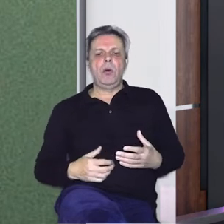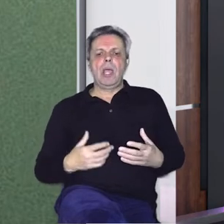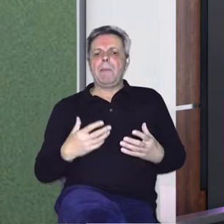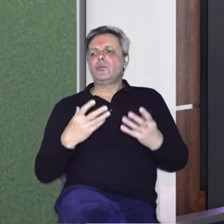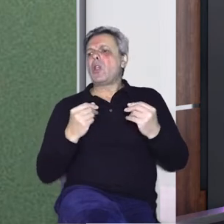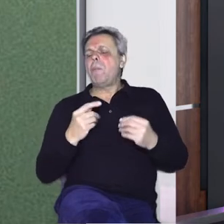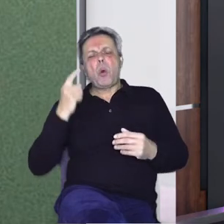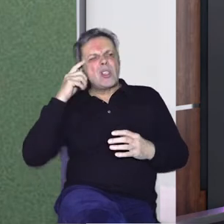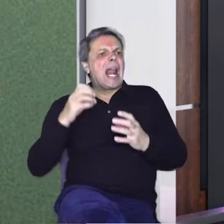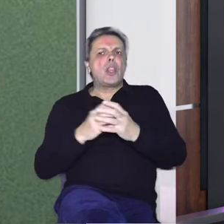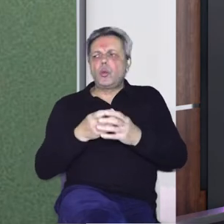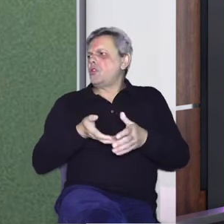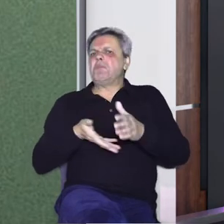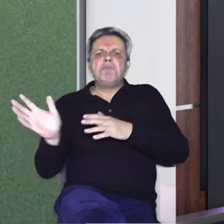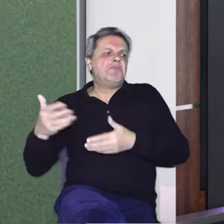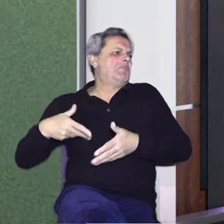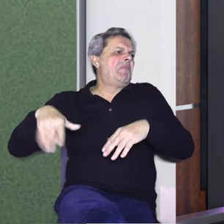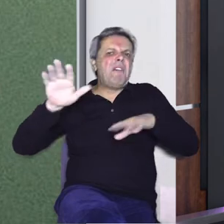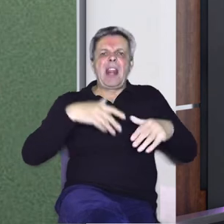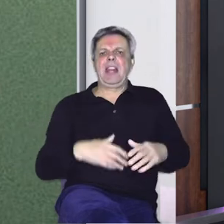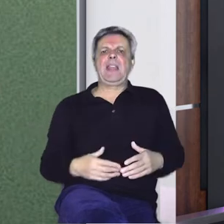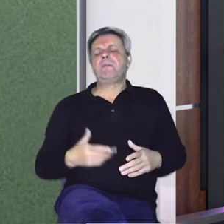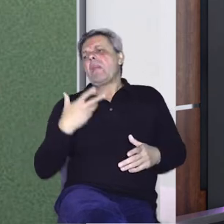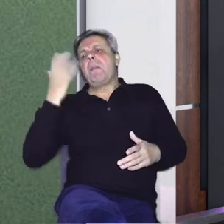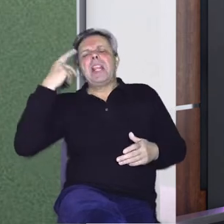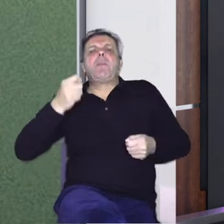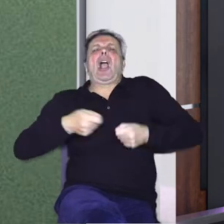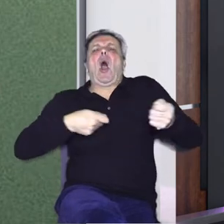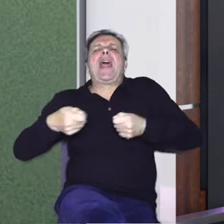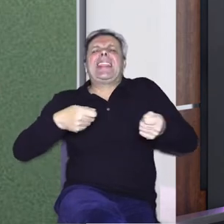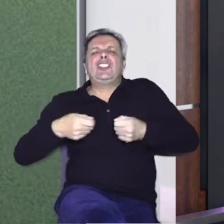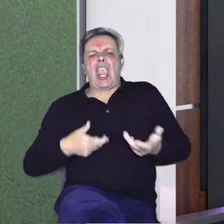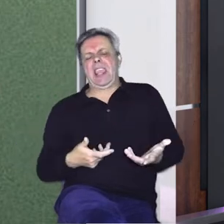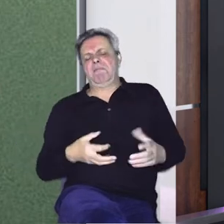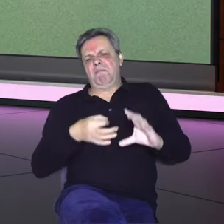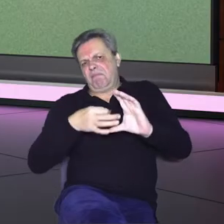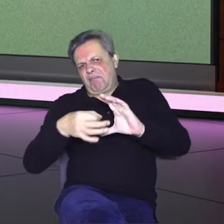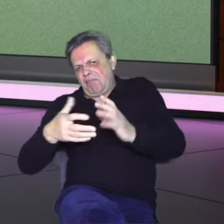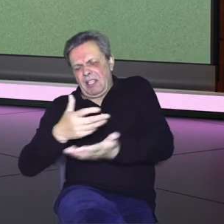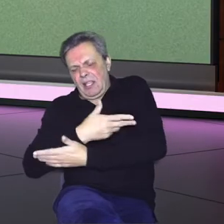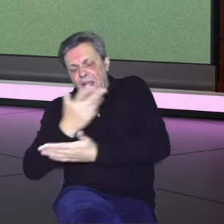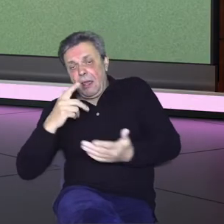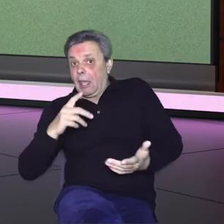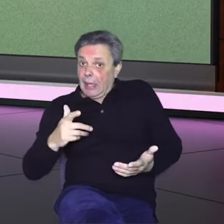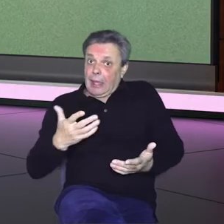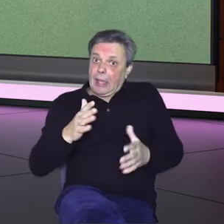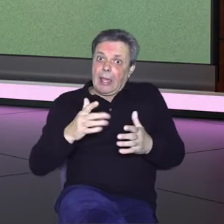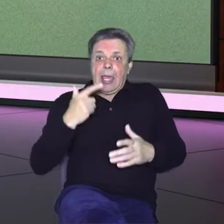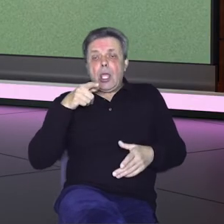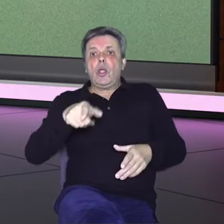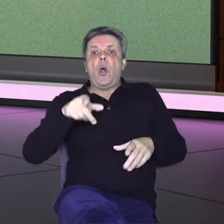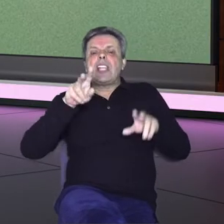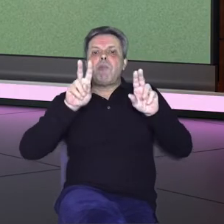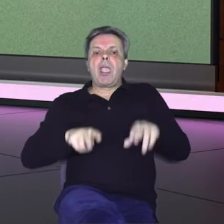tako smo se često znali družiti, izlaziti, bavili smo se kao DJ-evi i svašno nešto. I umeđu vremenu smo